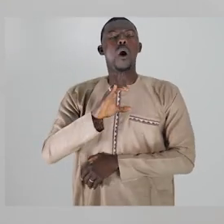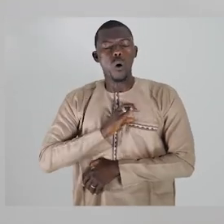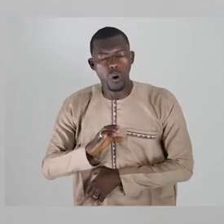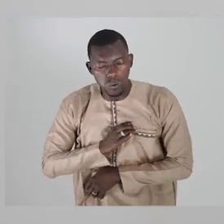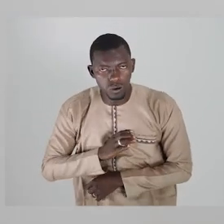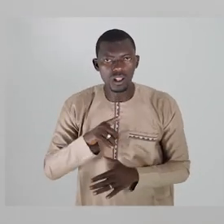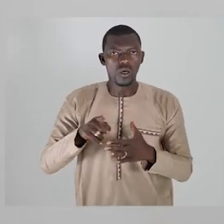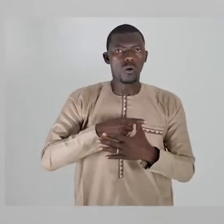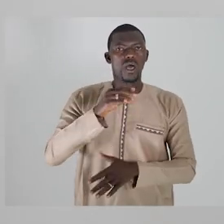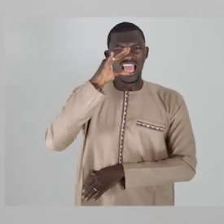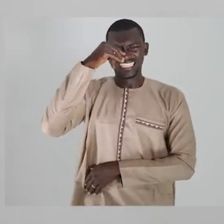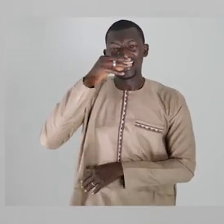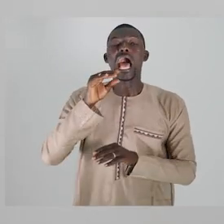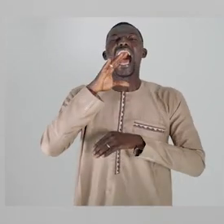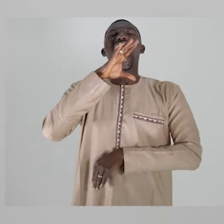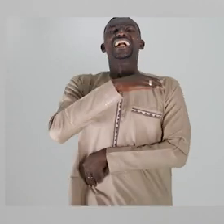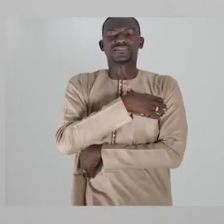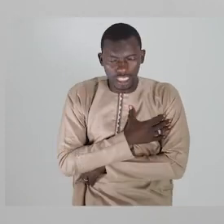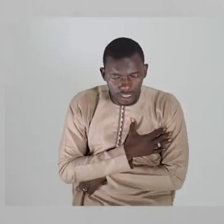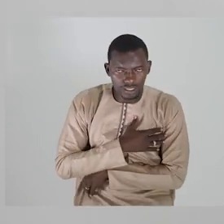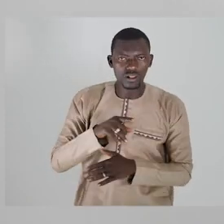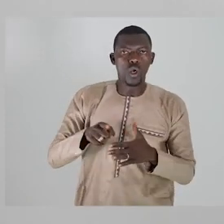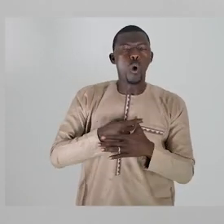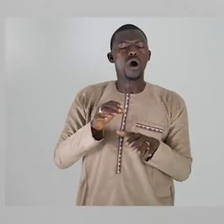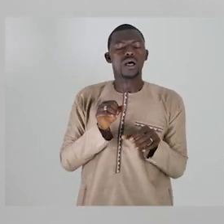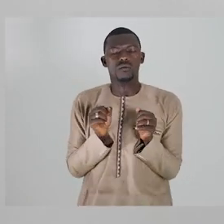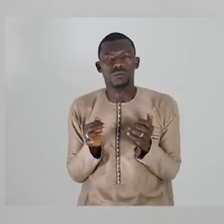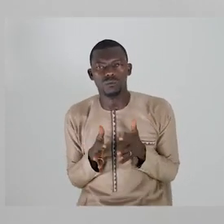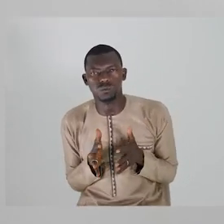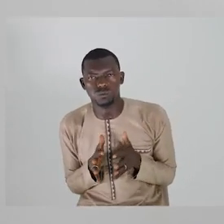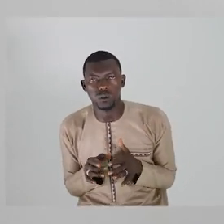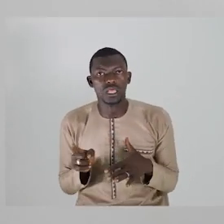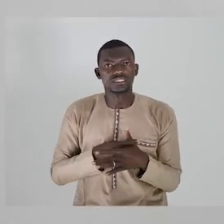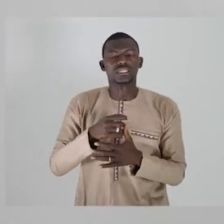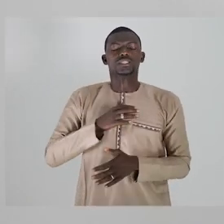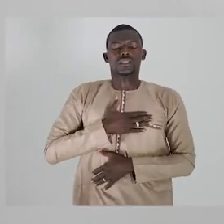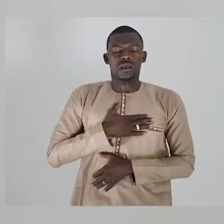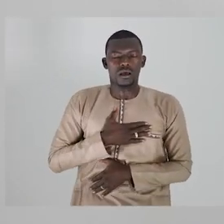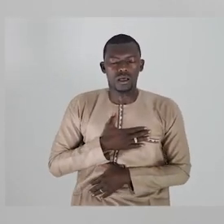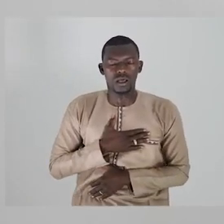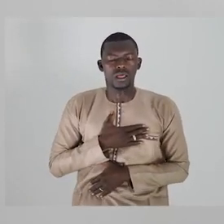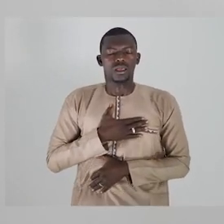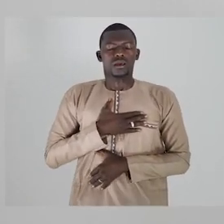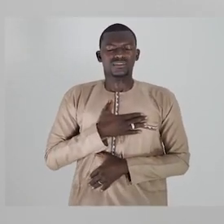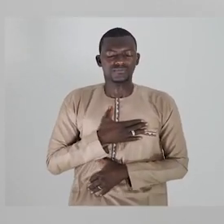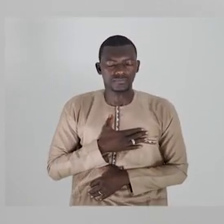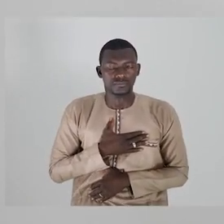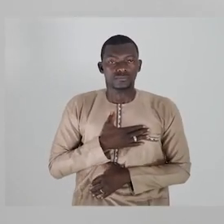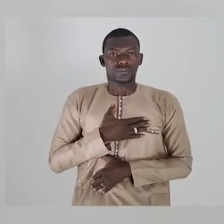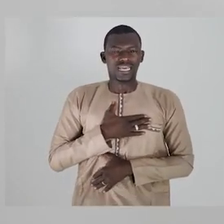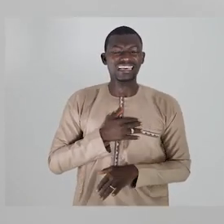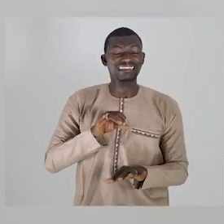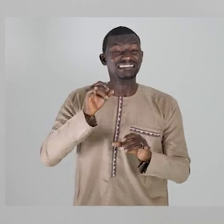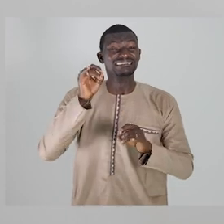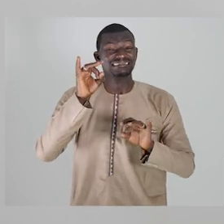zagal sa hii konandi e o nyawu. Odundon nong kusawi kutungoni dojugol, islugol, pandu ulondu. Beche muso de,